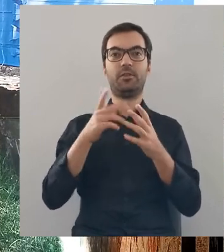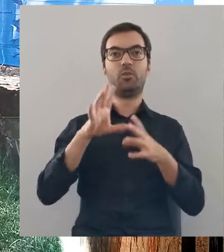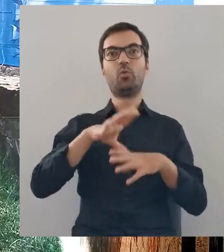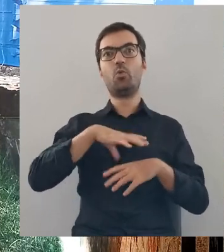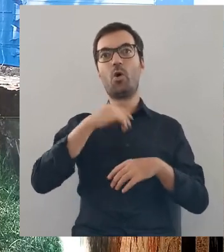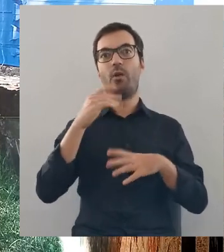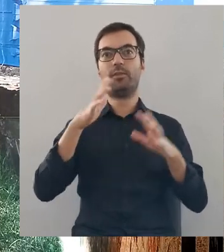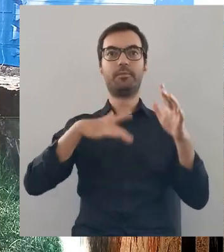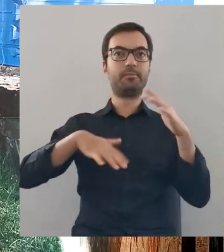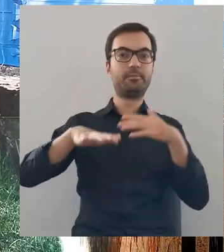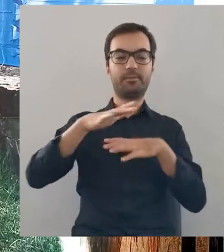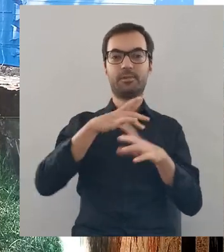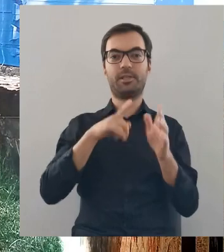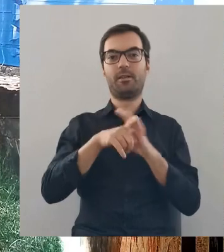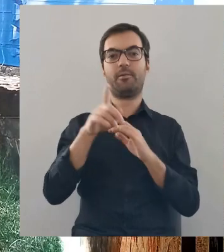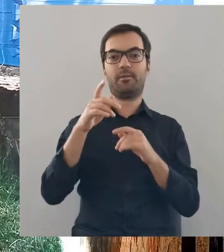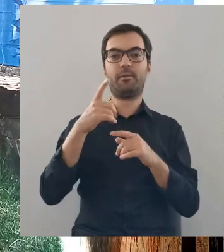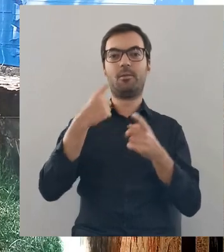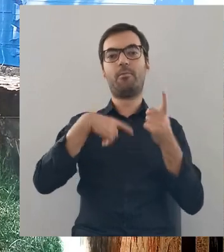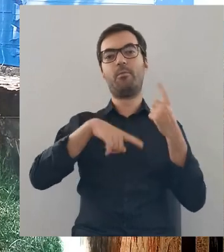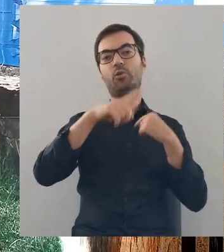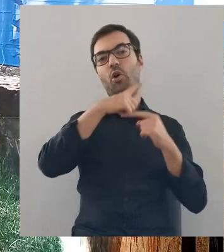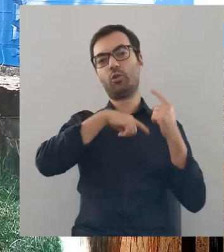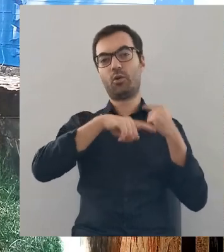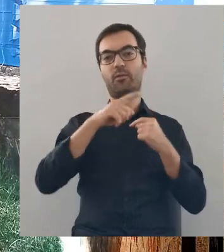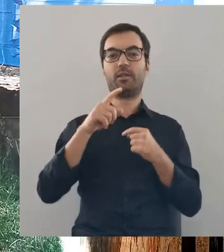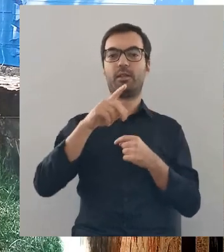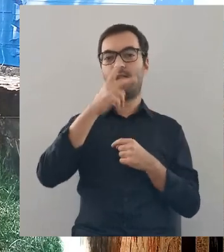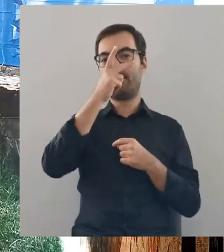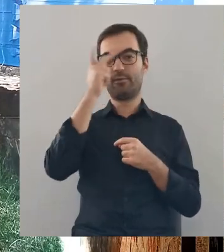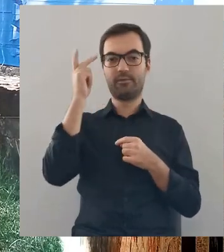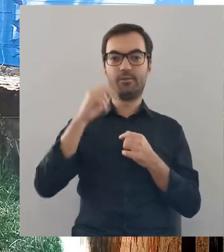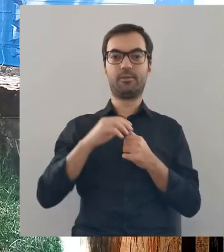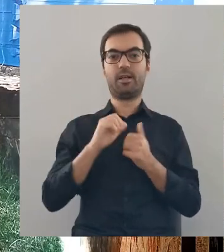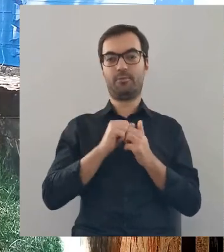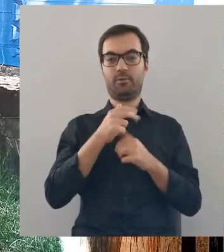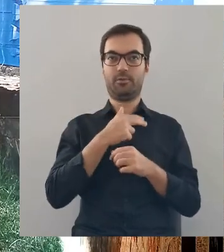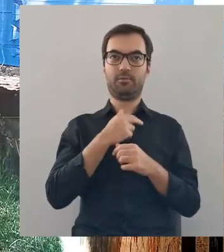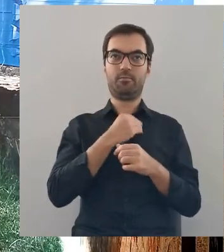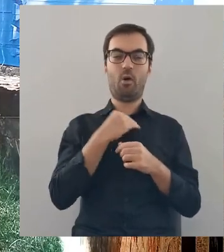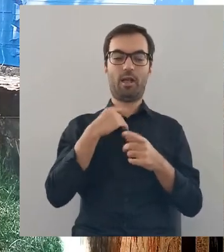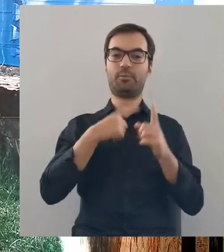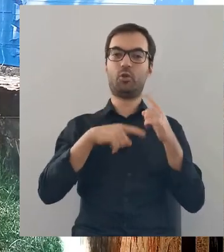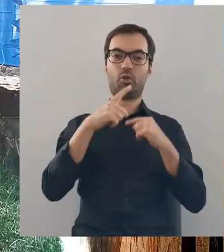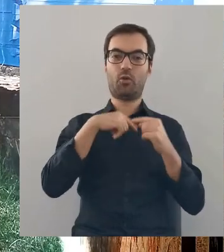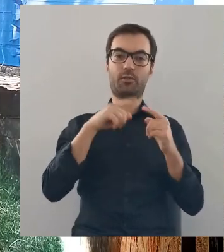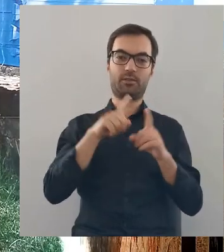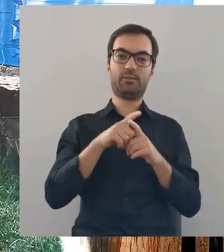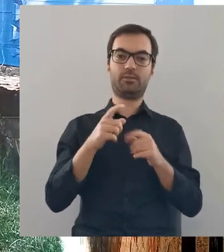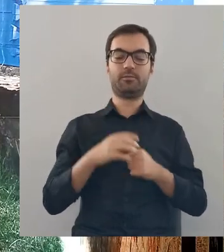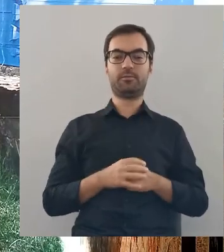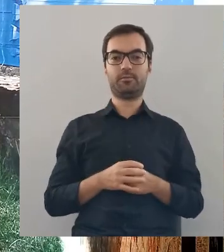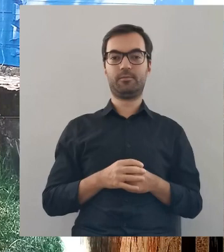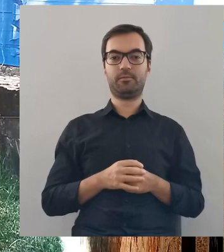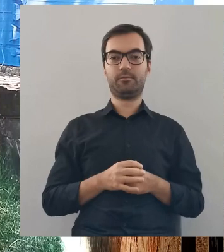świat mistyczny dla przodpłów Litwinów czy na naszych terenach